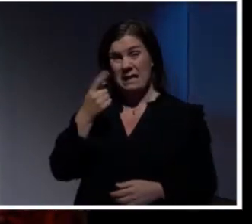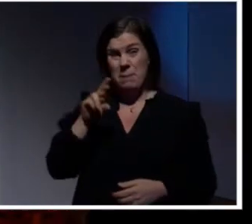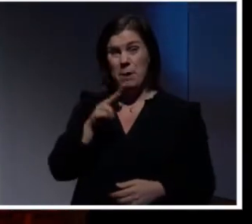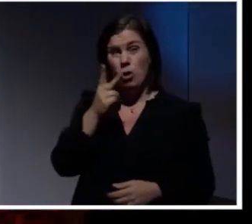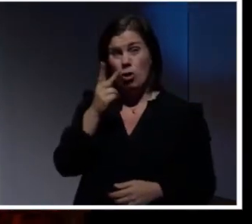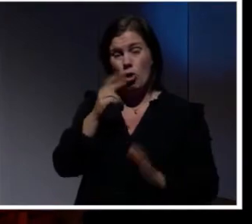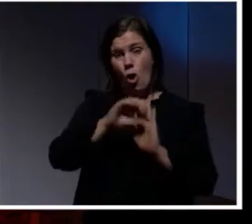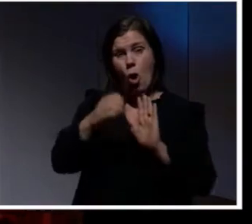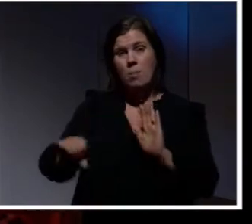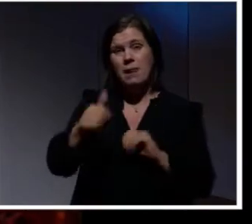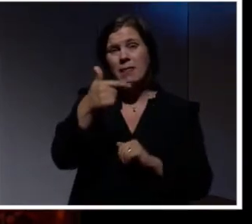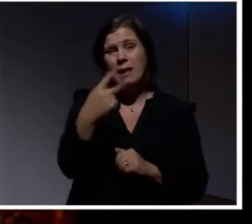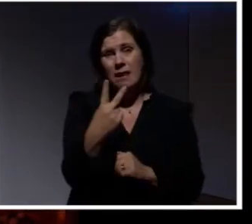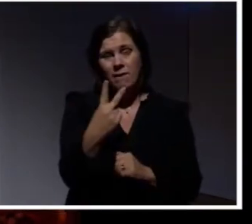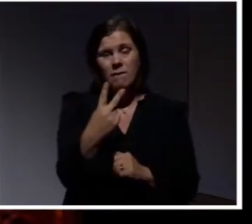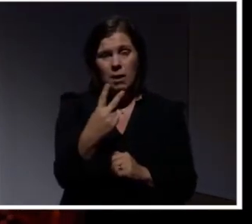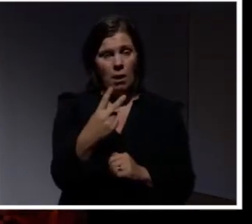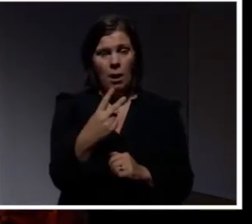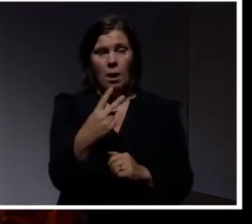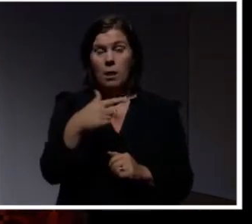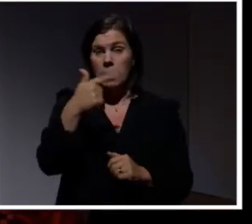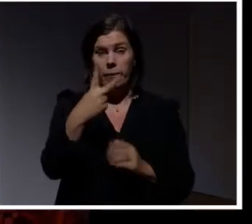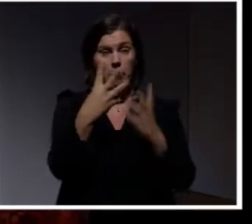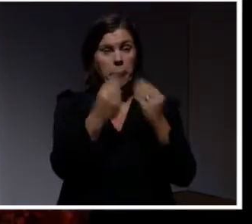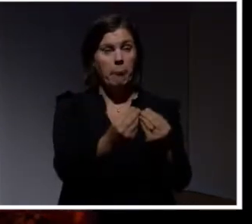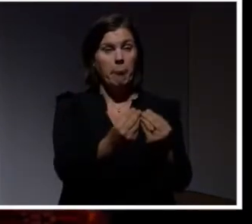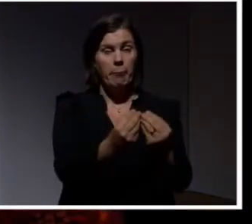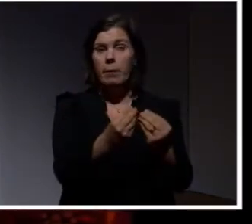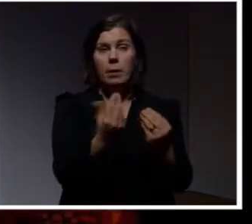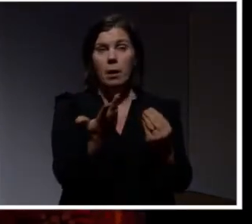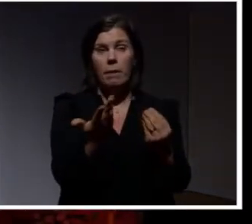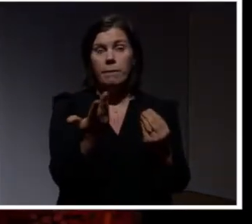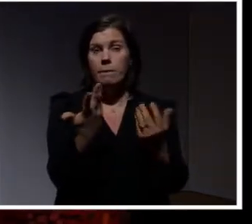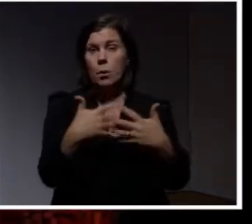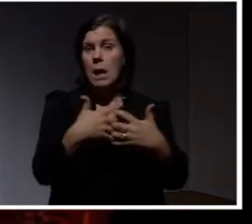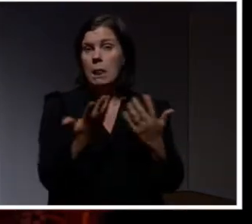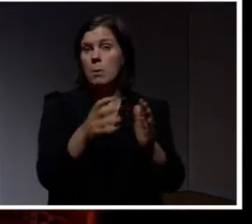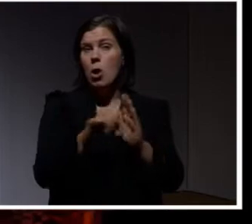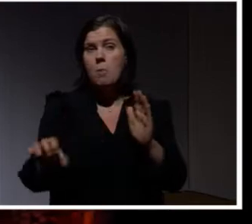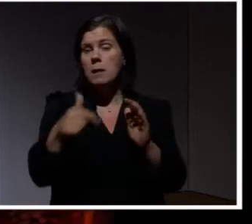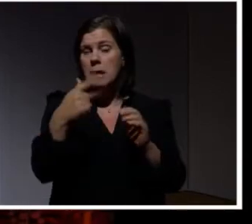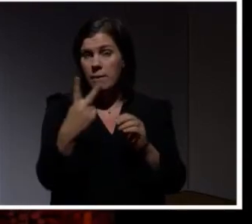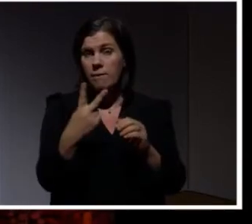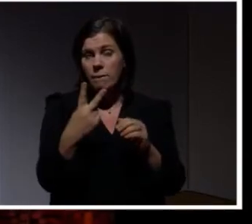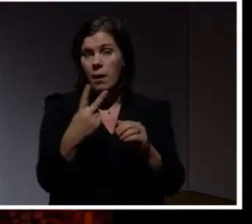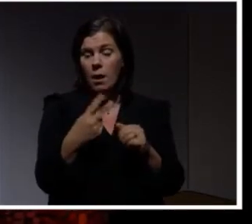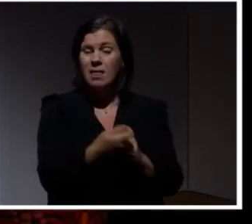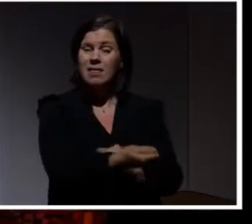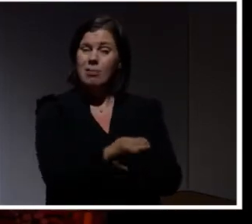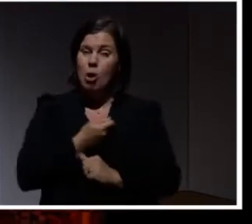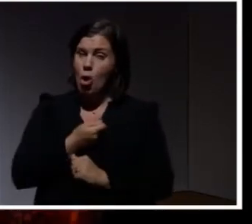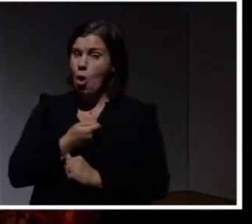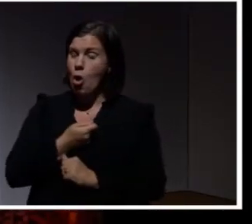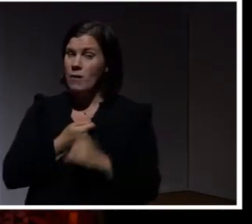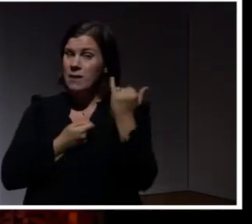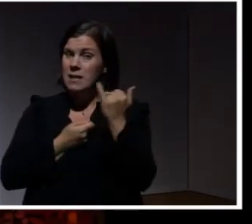-leverantör hemma. Där slutar tvn att fungera efter ett tag. Man får aldrig någon förklaring. Men man fattar. Man drar ur kontakten i tio minuter och sätter